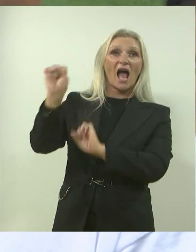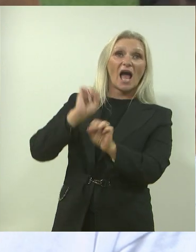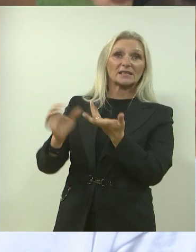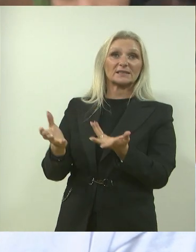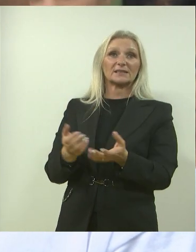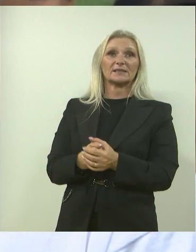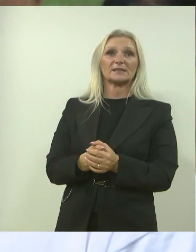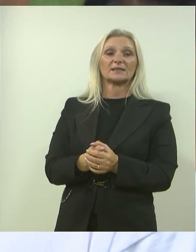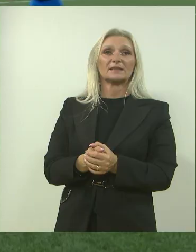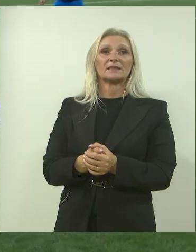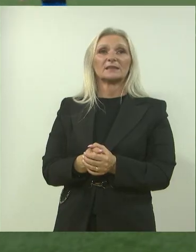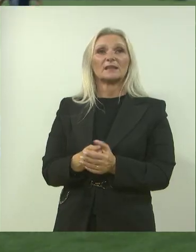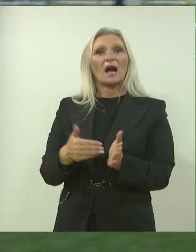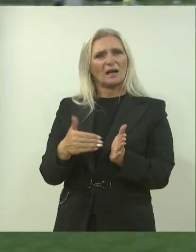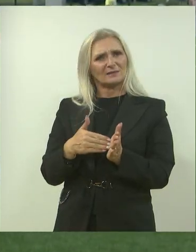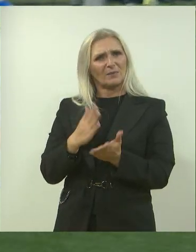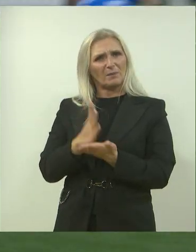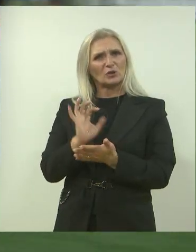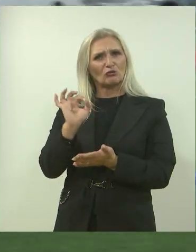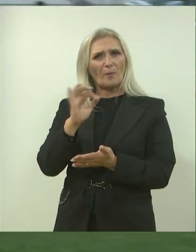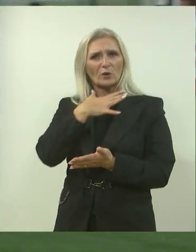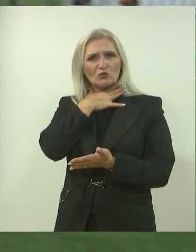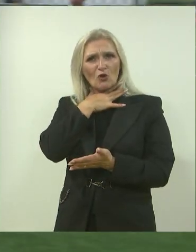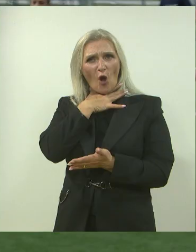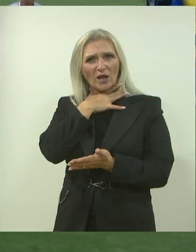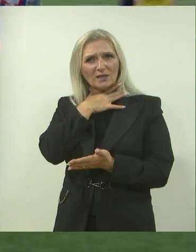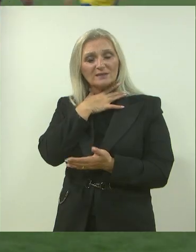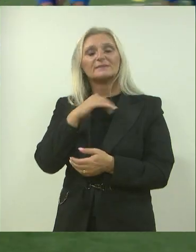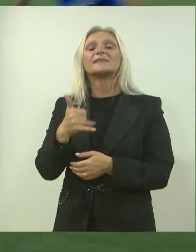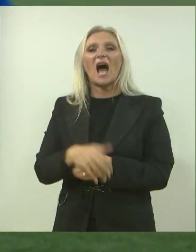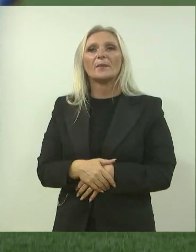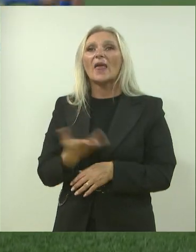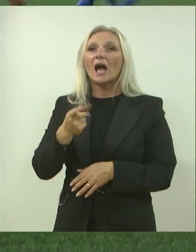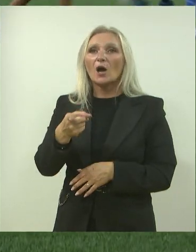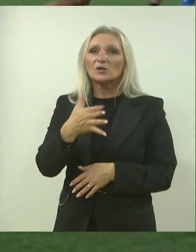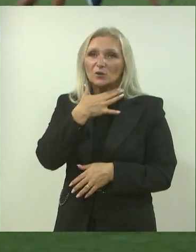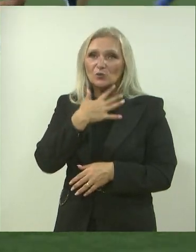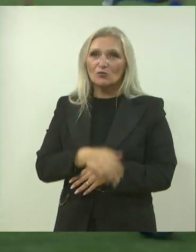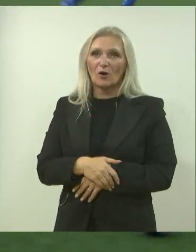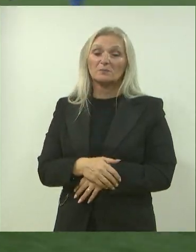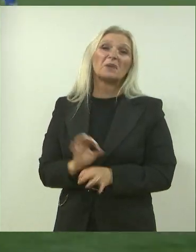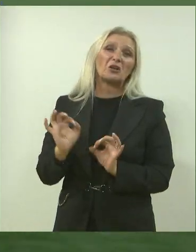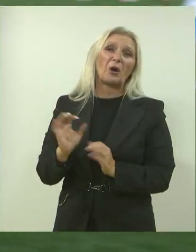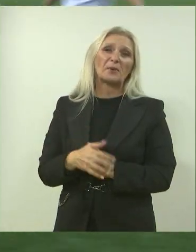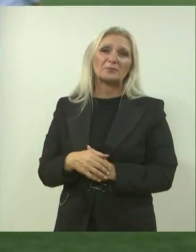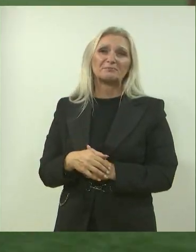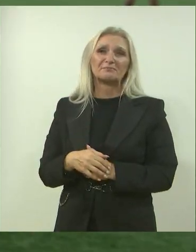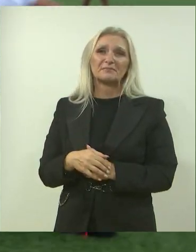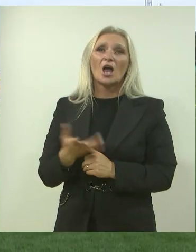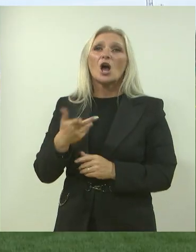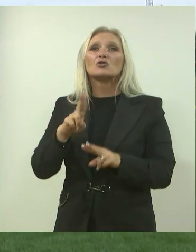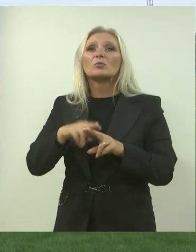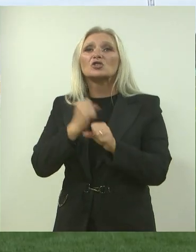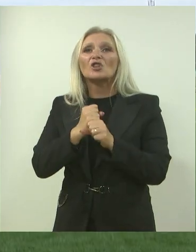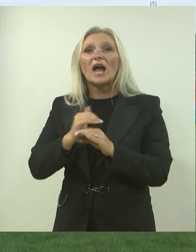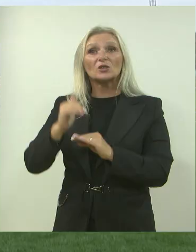napravila da se ponaša. A, jel treba biti dobar i u školi? Da. Kak tebi škola ide? Pa, dobro. I kaj budeš radio